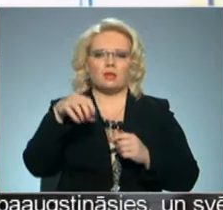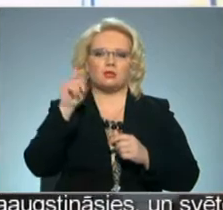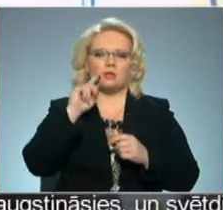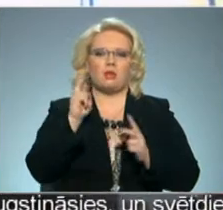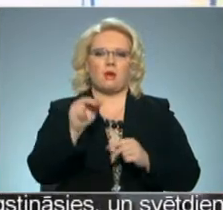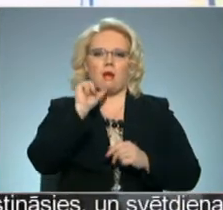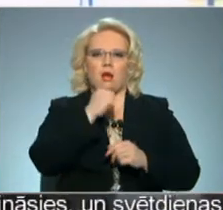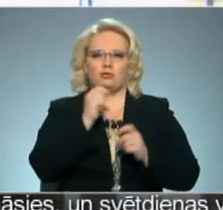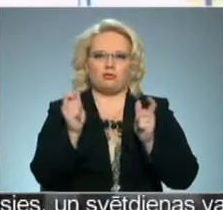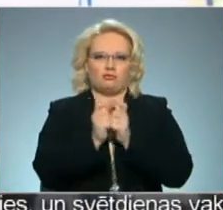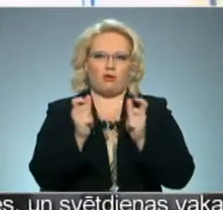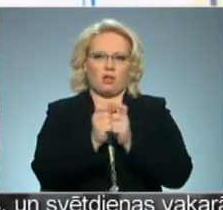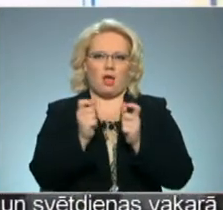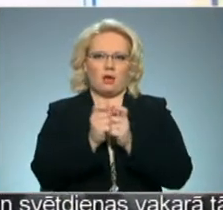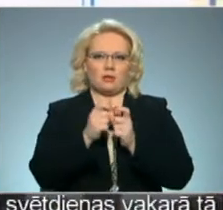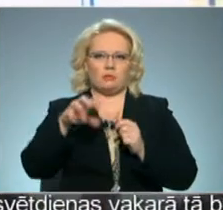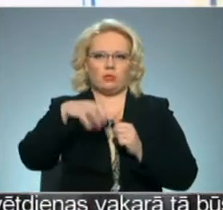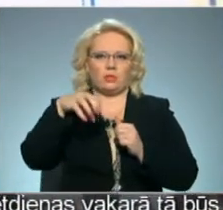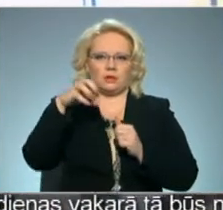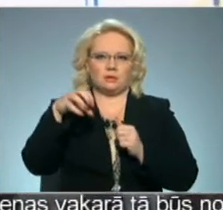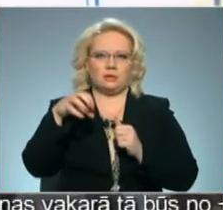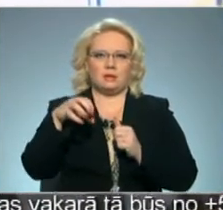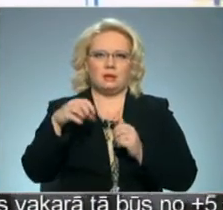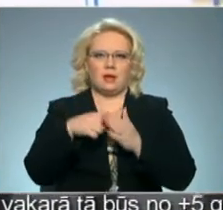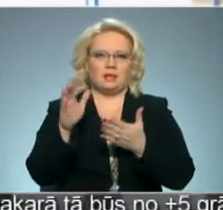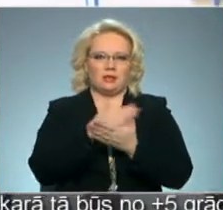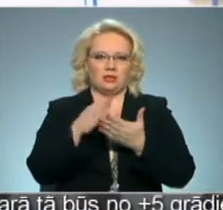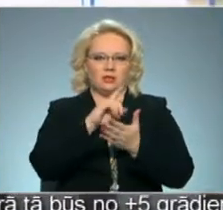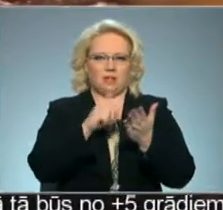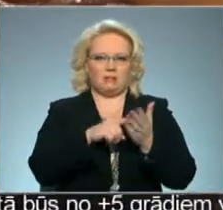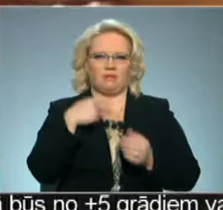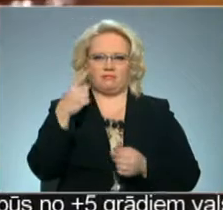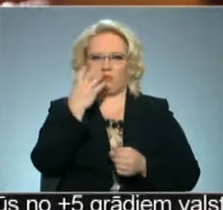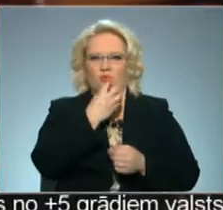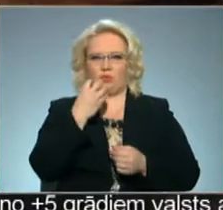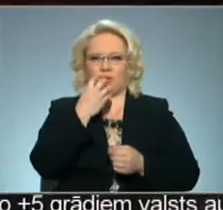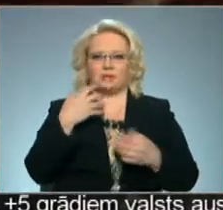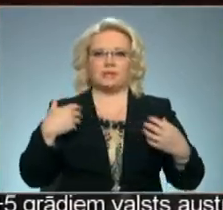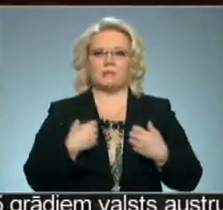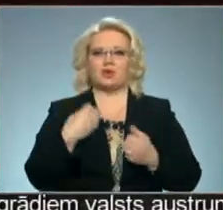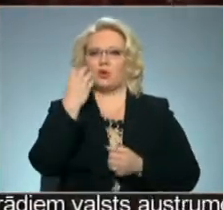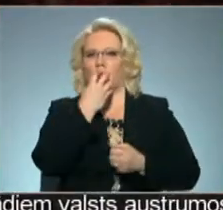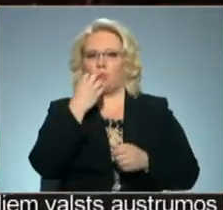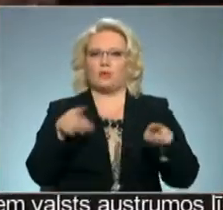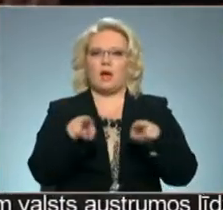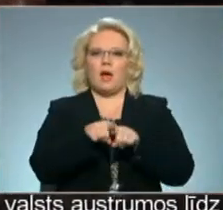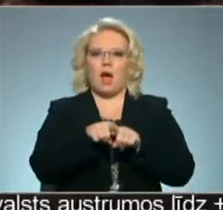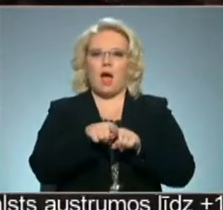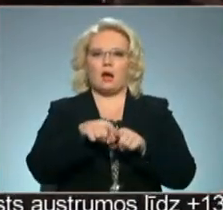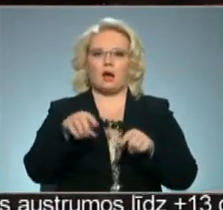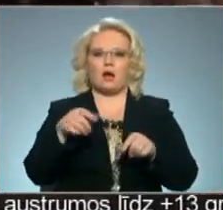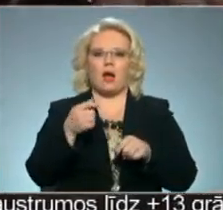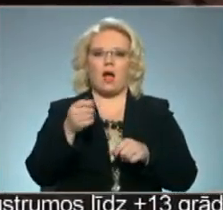šokolādes pupas. Kā garšo? Rūktas. Diemžēl rūkta ir arī pupiņu